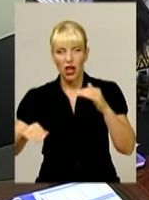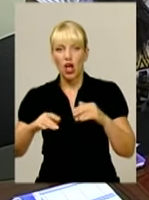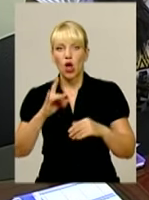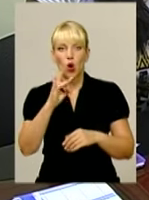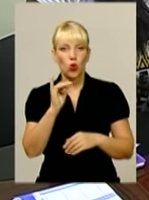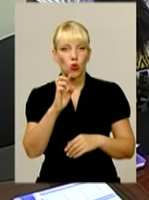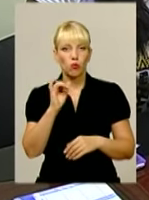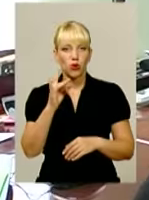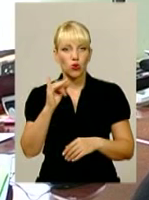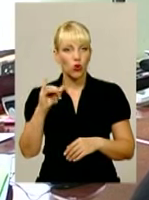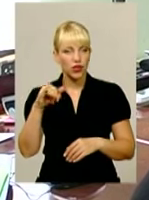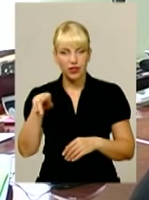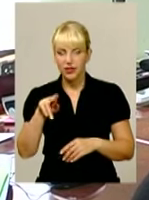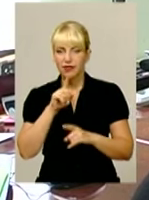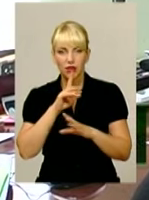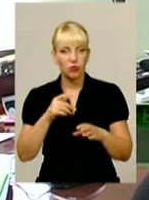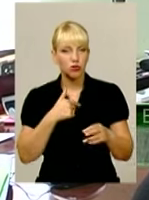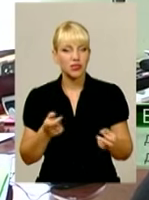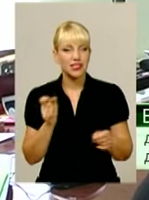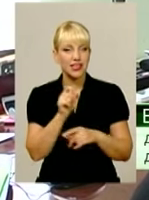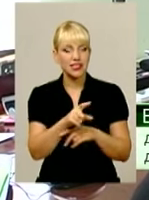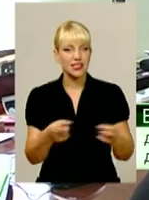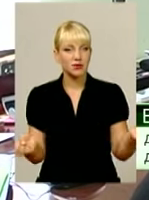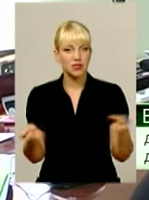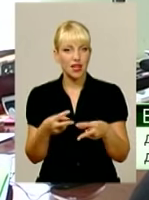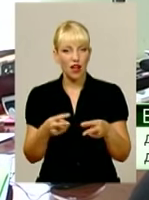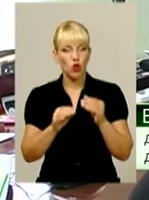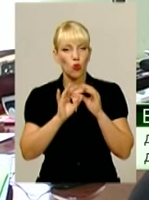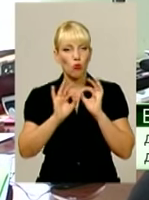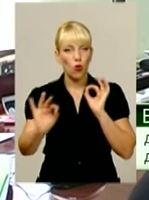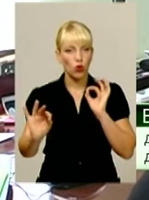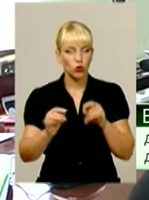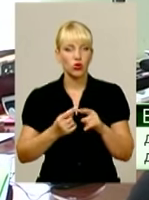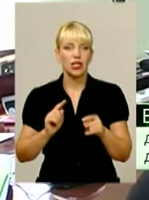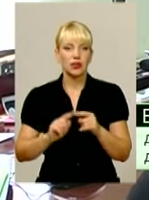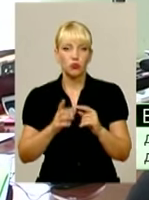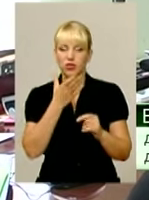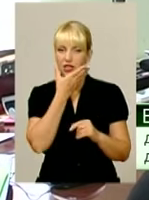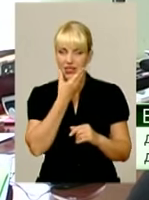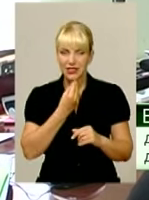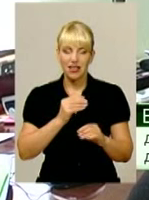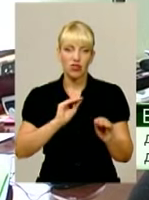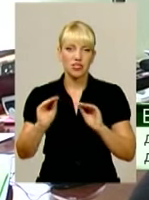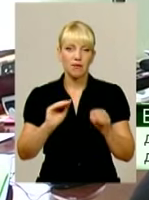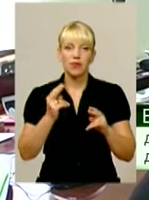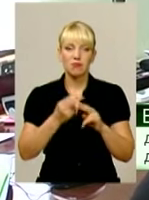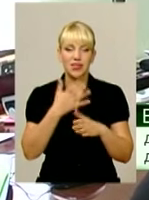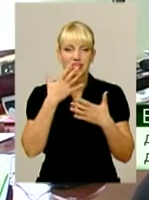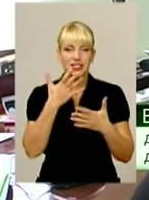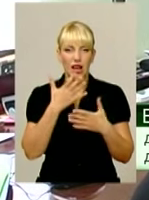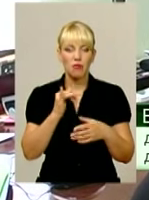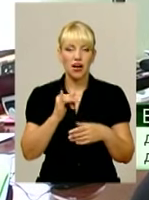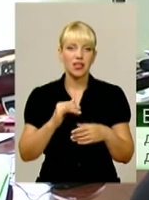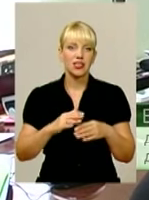заказали спеціальну пленку, ну, типу, як басейна обклеюють. Вона буде керамзитичного віду, без всякого запаху. І